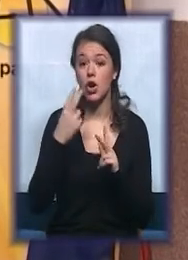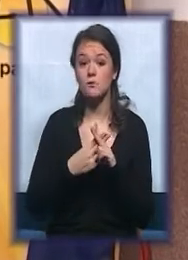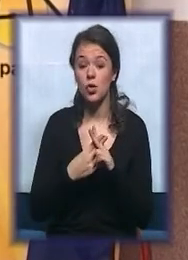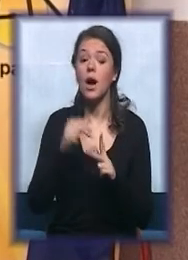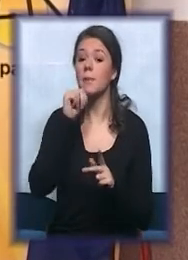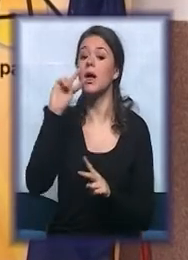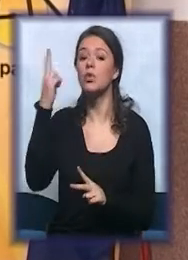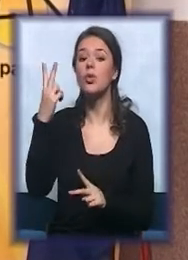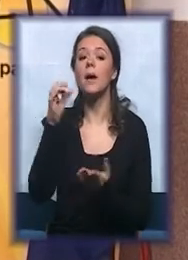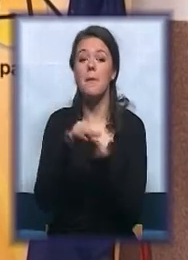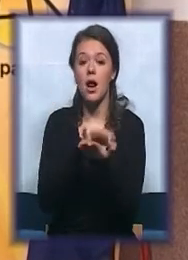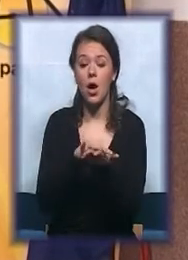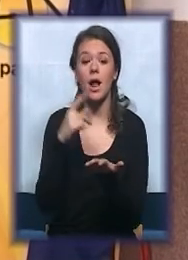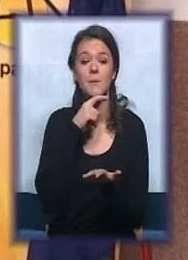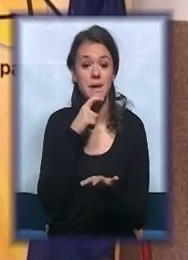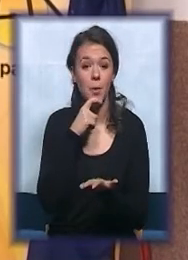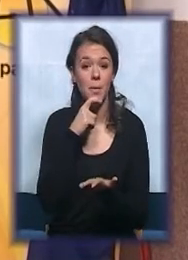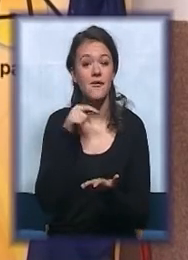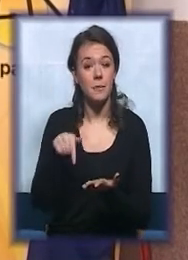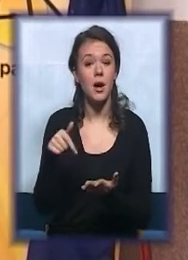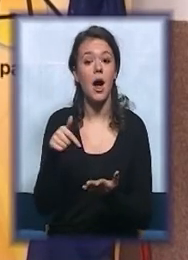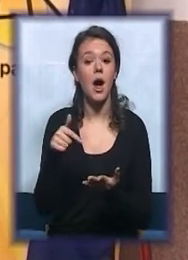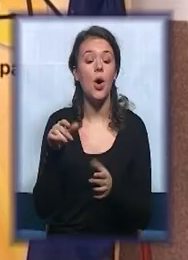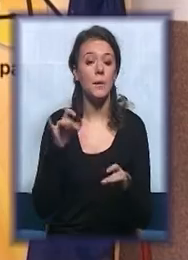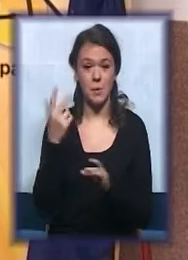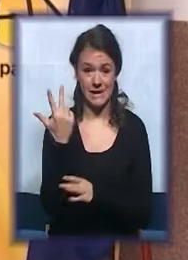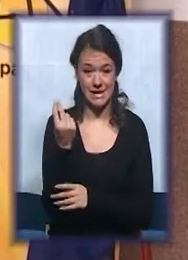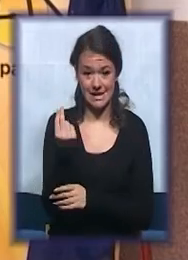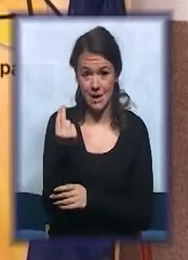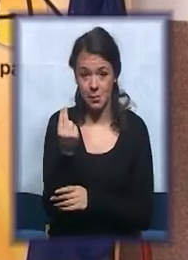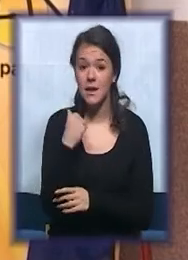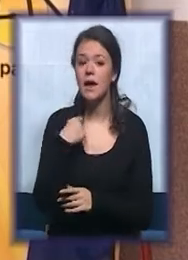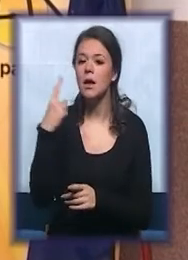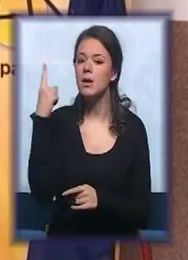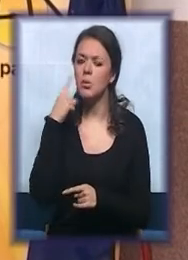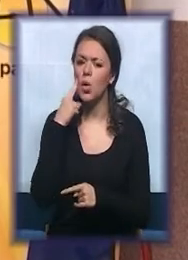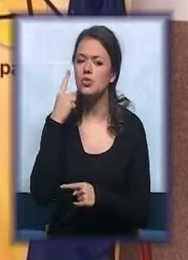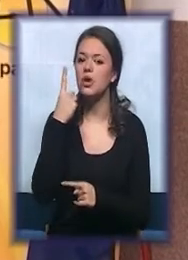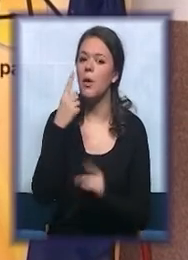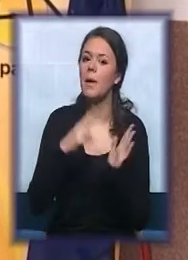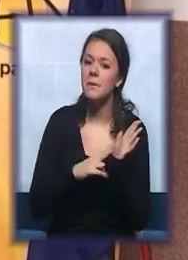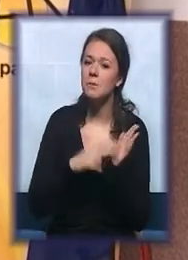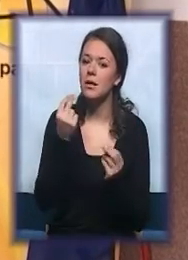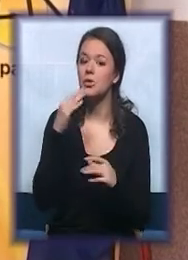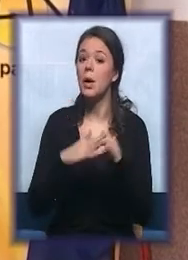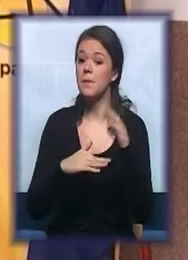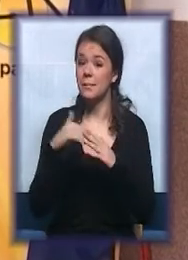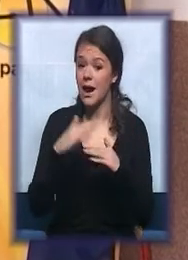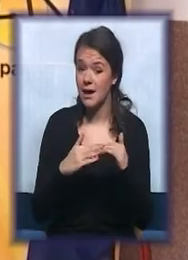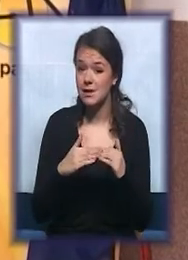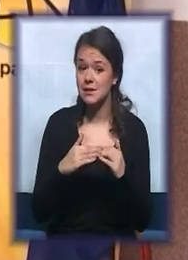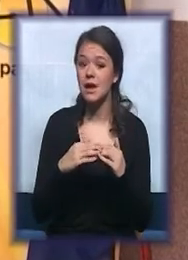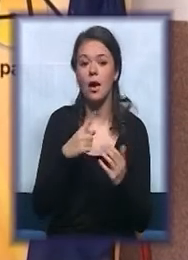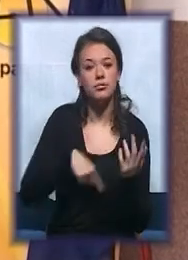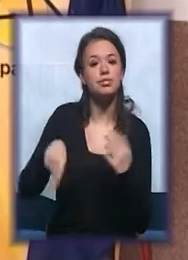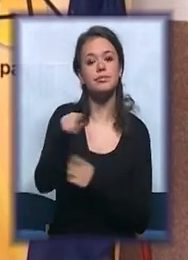lokalnim samupravama u Republici Srbiji i pokušati da ovaj primere dobre prakse po